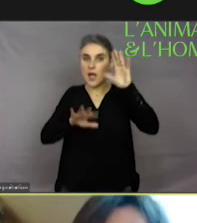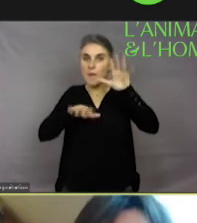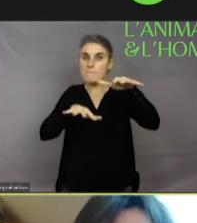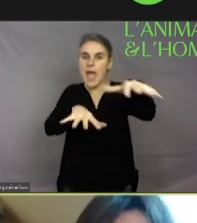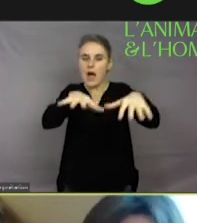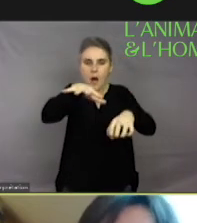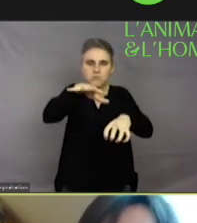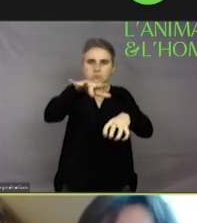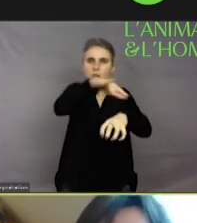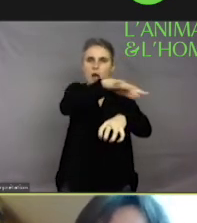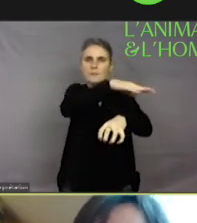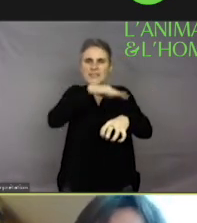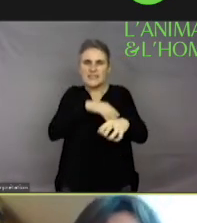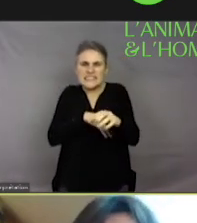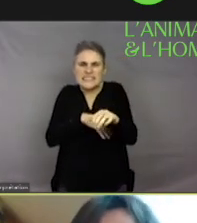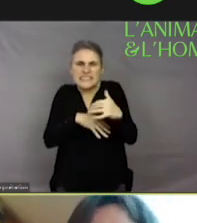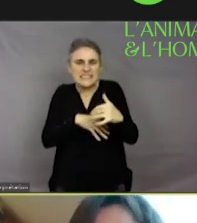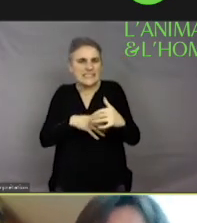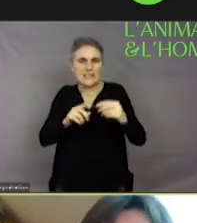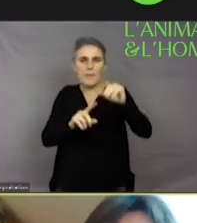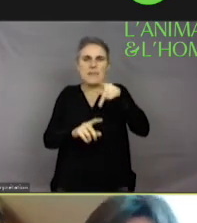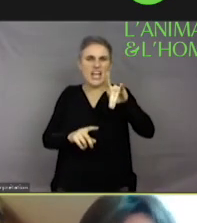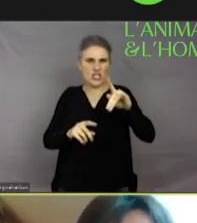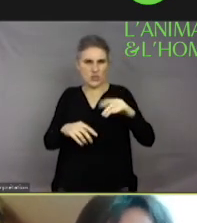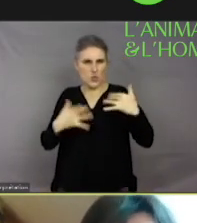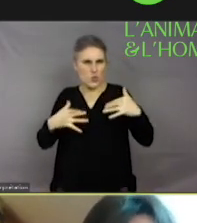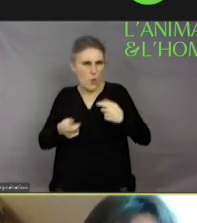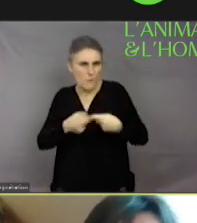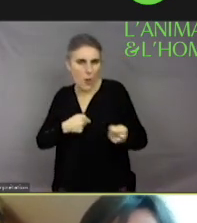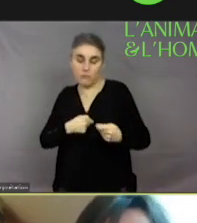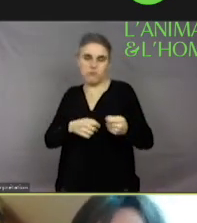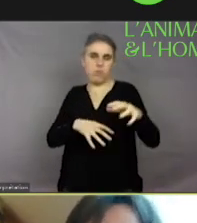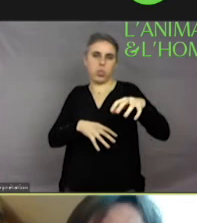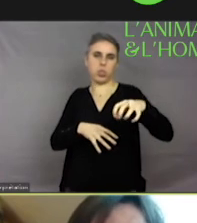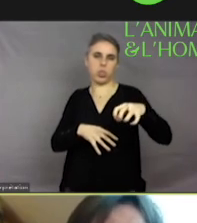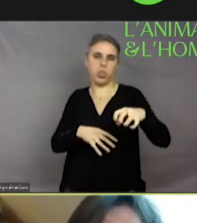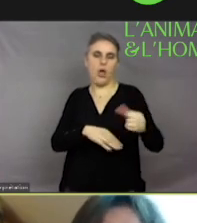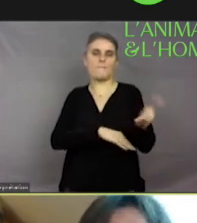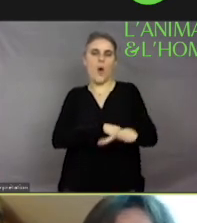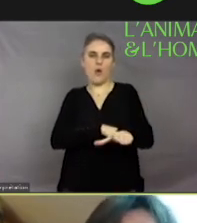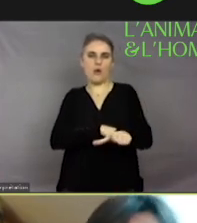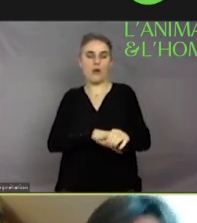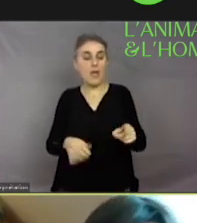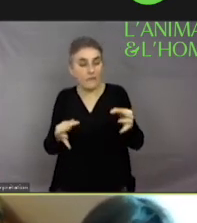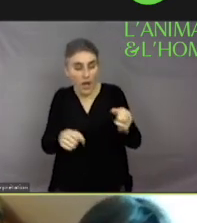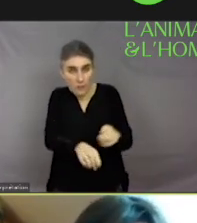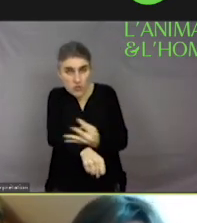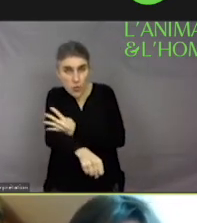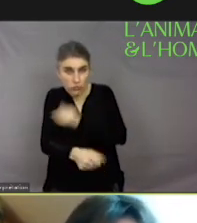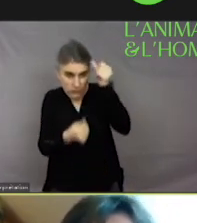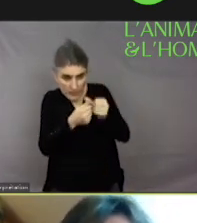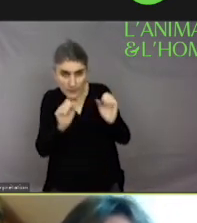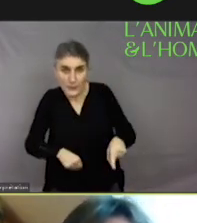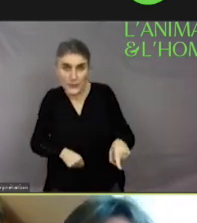est trop acide, elle va mourir. Maintenant, est-ce qu'elle se souvient de ses émotions À ce stade,